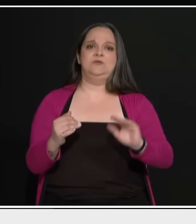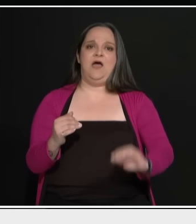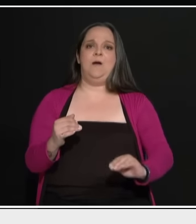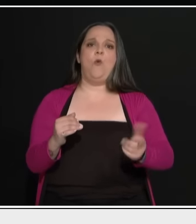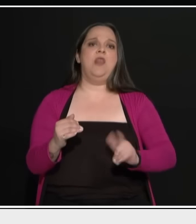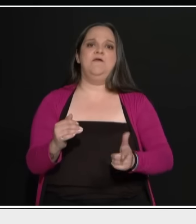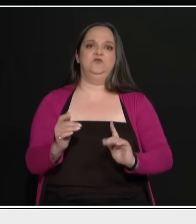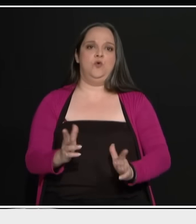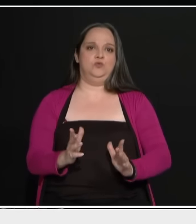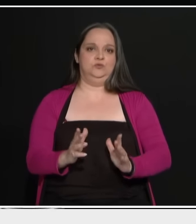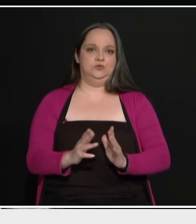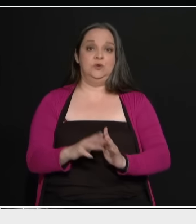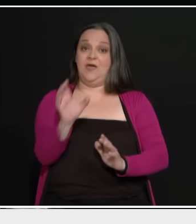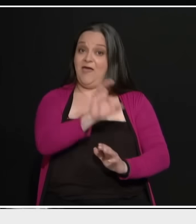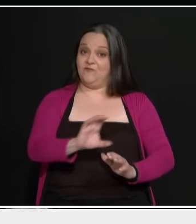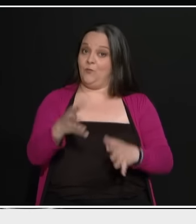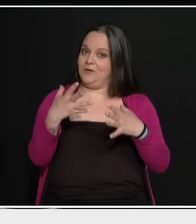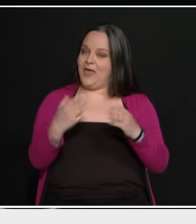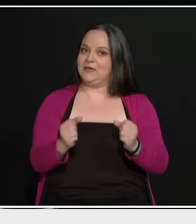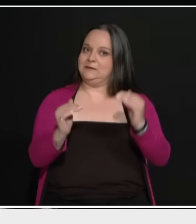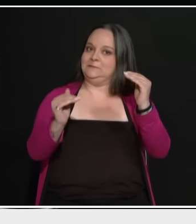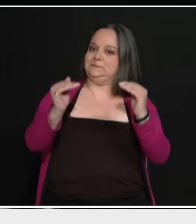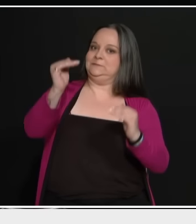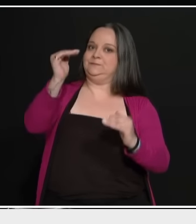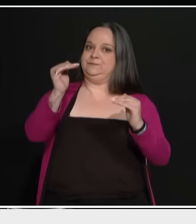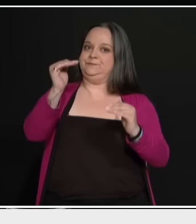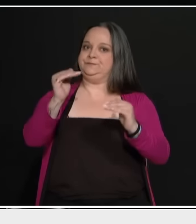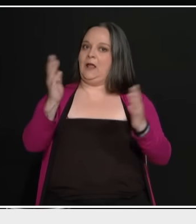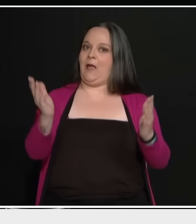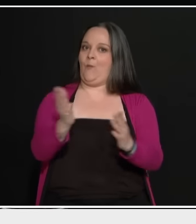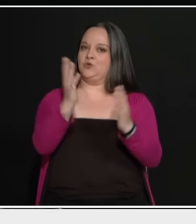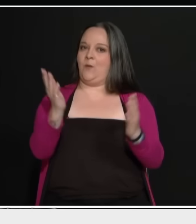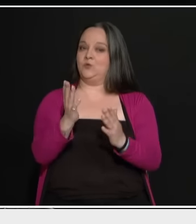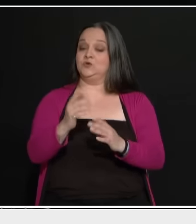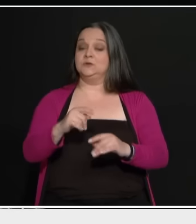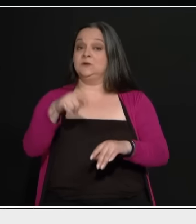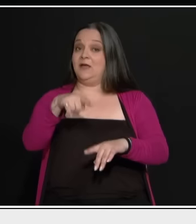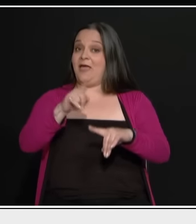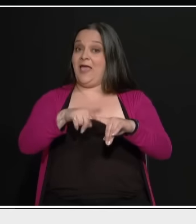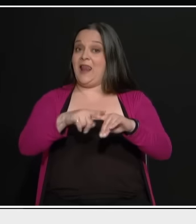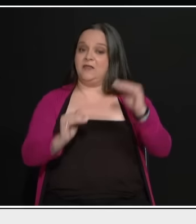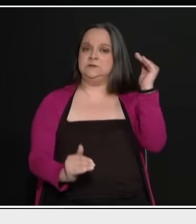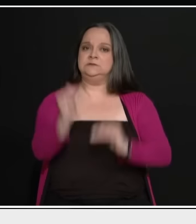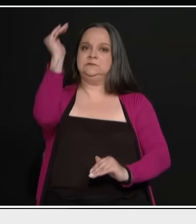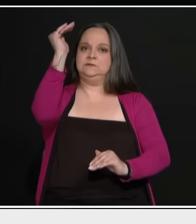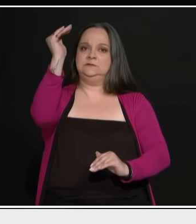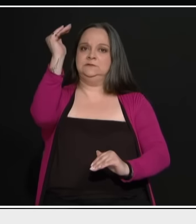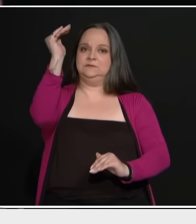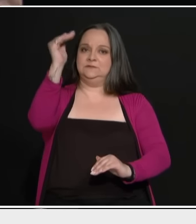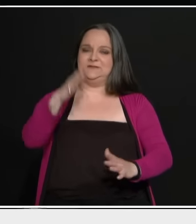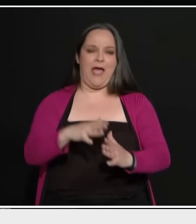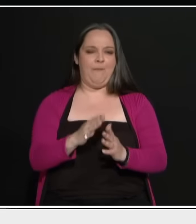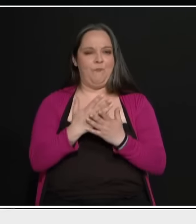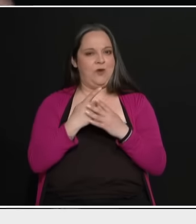Ενώ η Ευρώπη έχει αυτό που λέτε και κάπως είναι ανεκτή η κατάσταση, στην Ελλάδα έχουμε μεγαθύρια, που